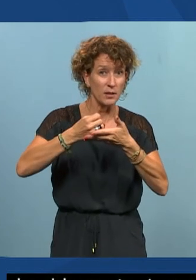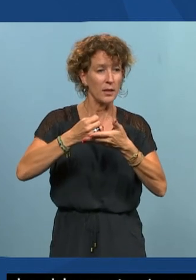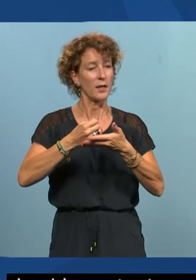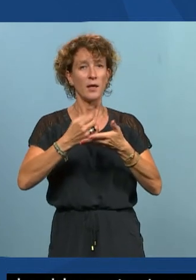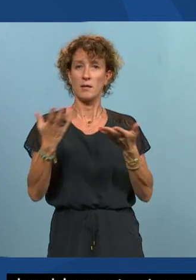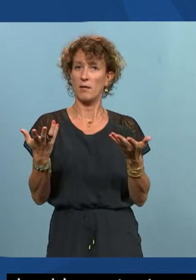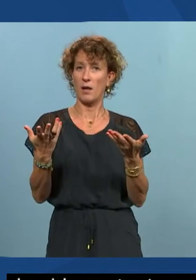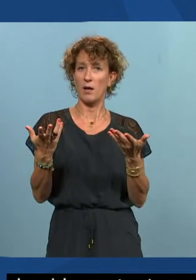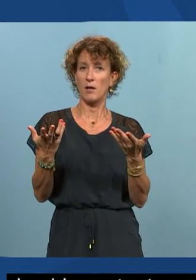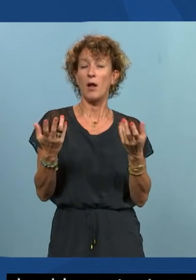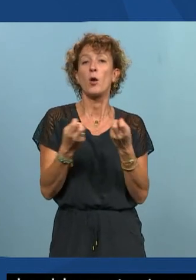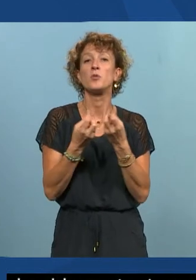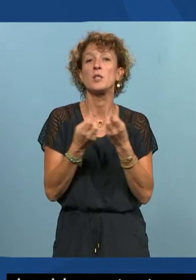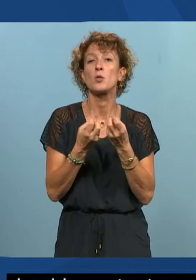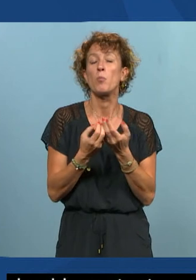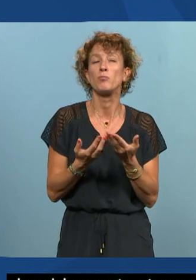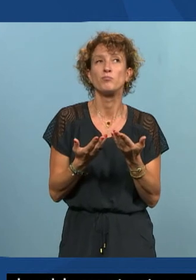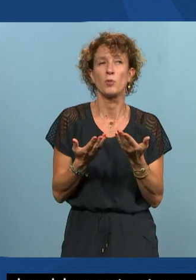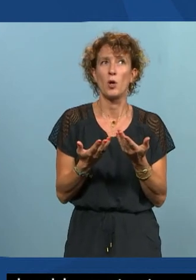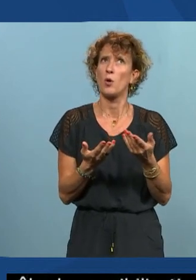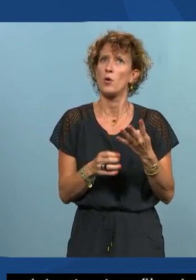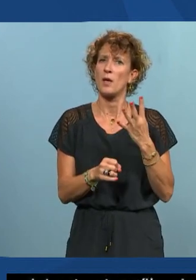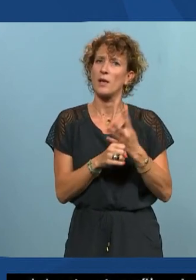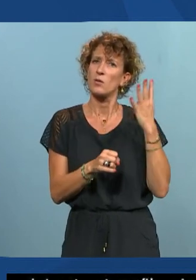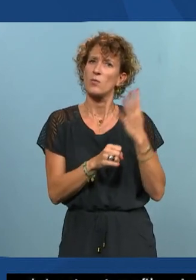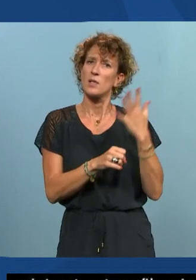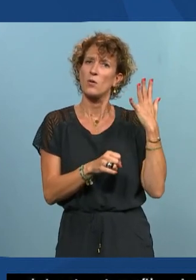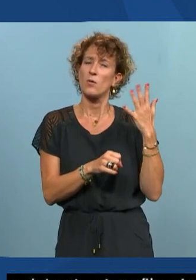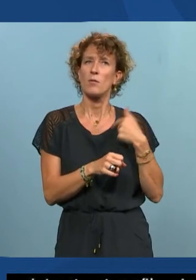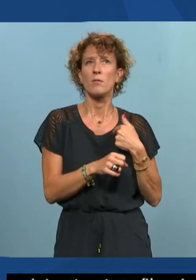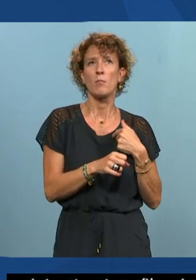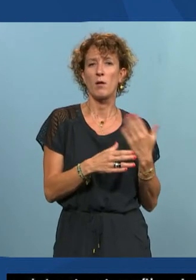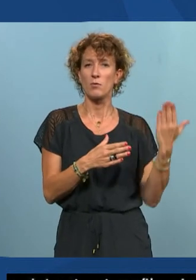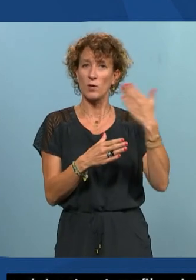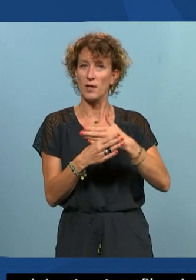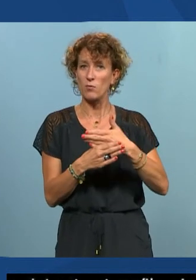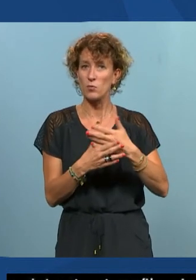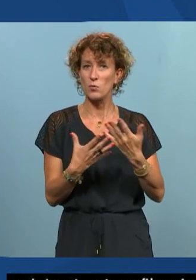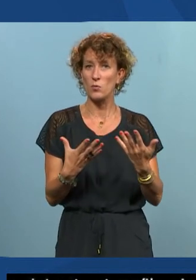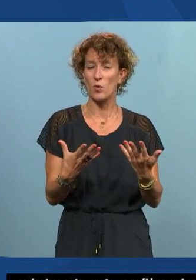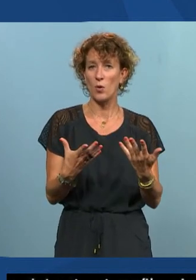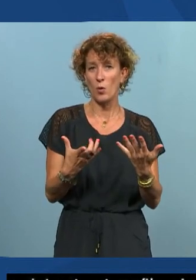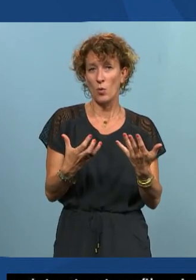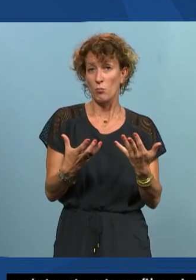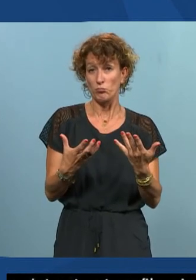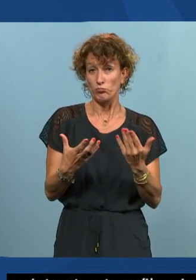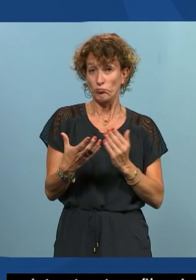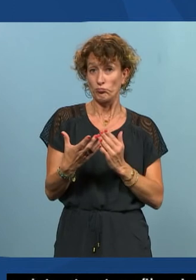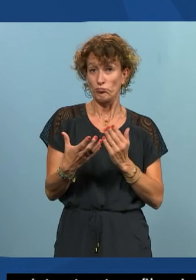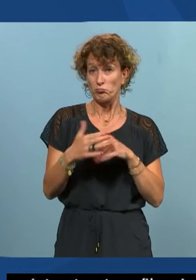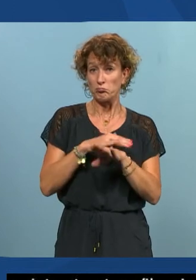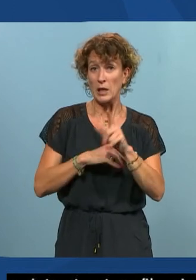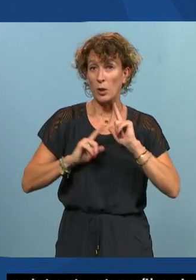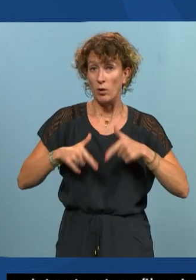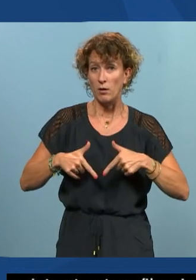et pour prendre un petit exemple je suis intervenu il y a 4 ou 5 ans dans une école avec des